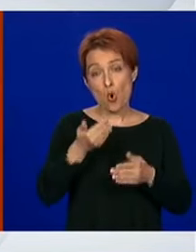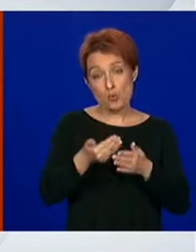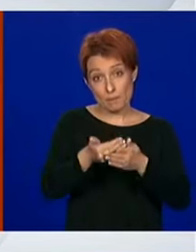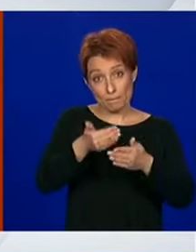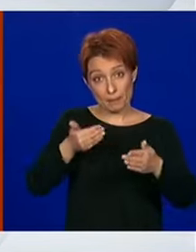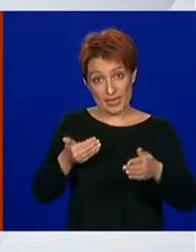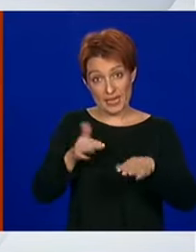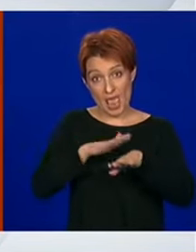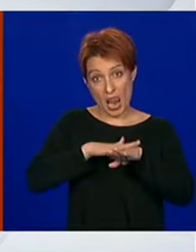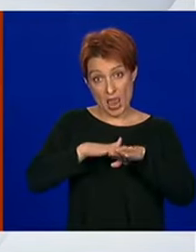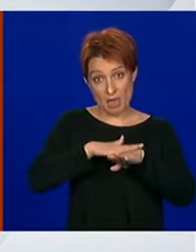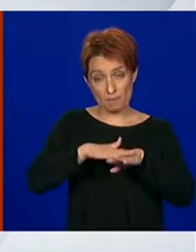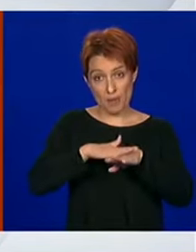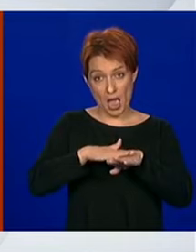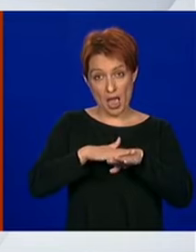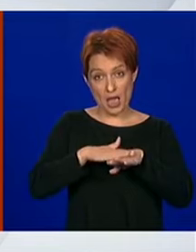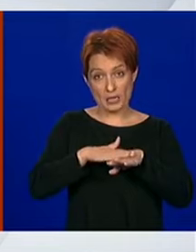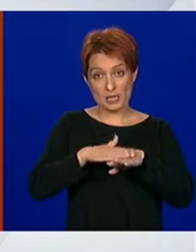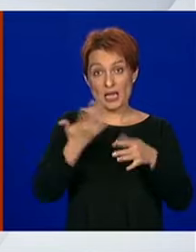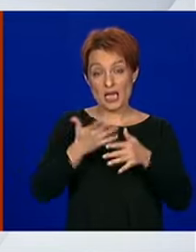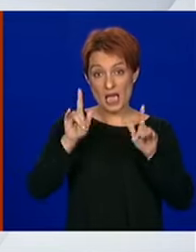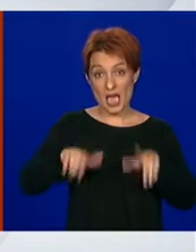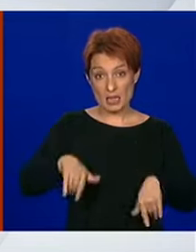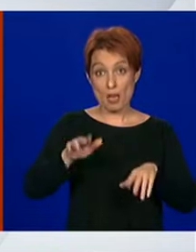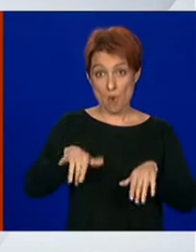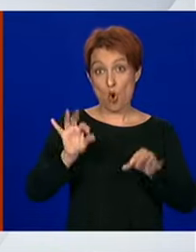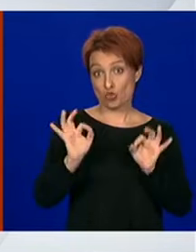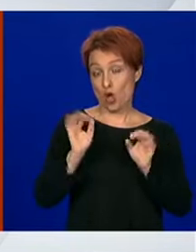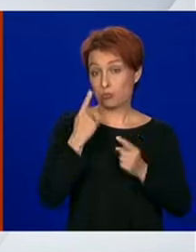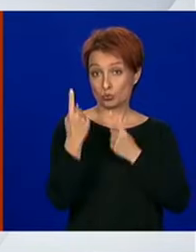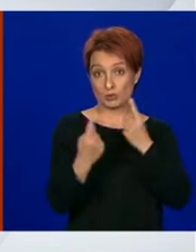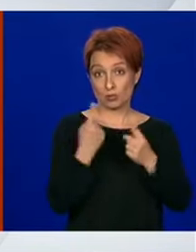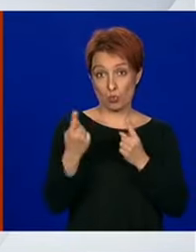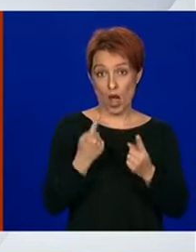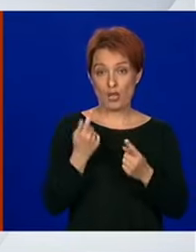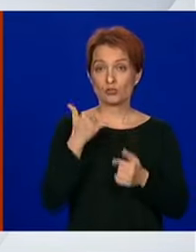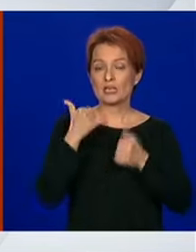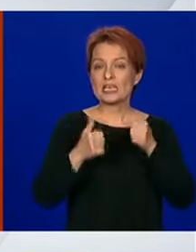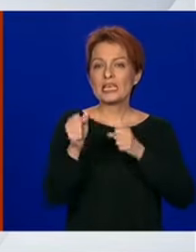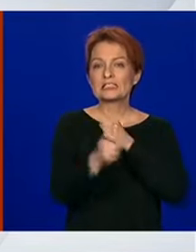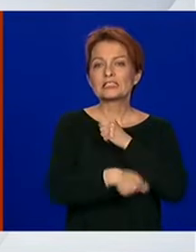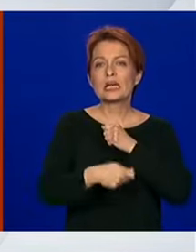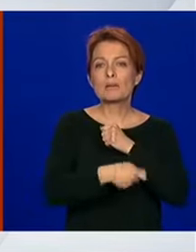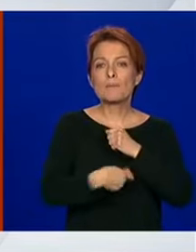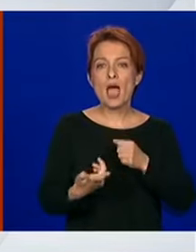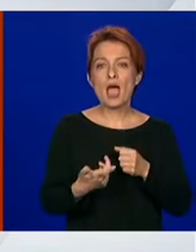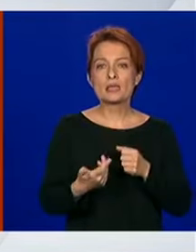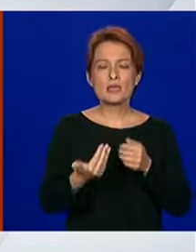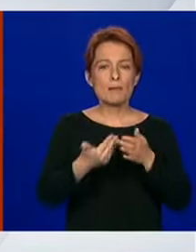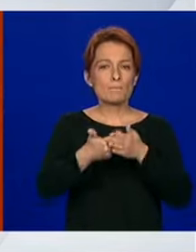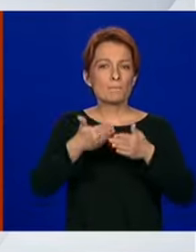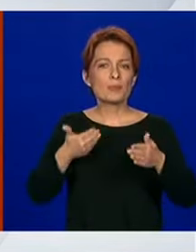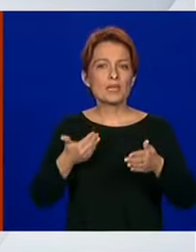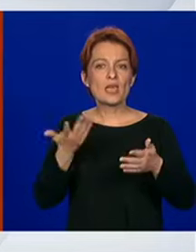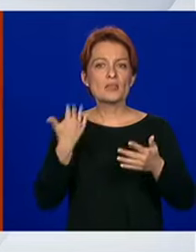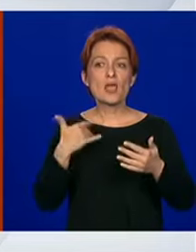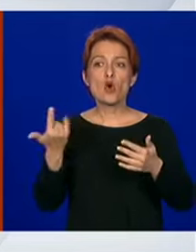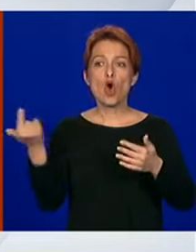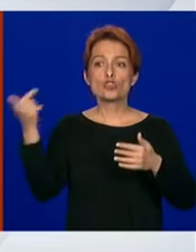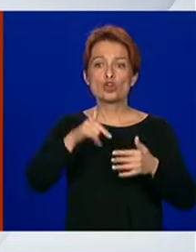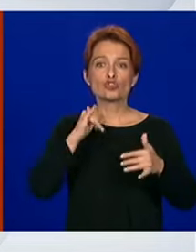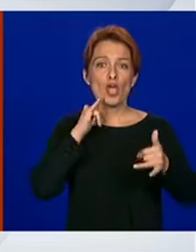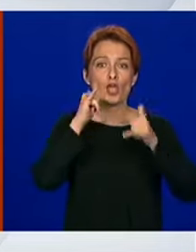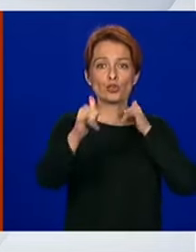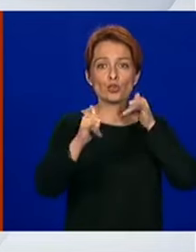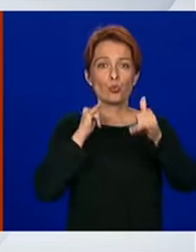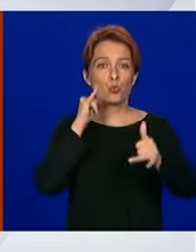lipnju dok imamo ovakvu situaciju ili u srpnju mislim prije srpnja prije nego što nam navale turisti i možda